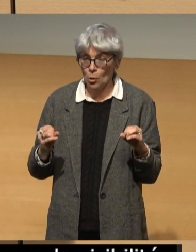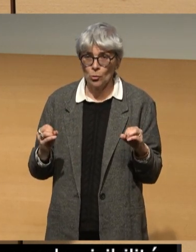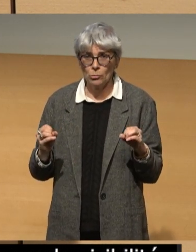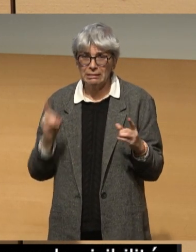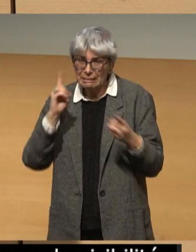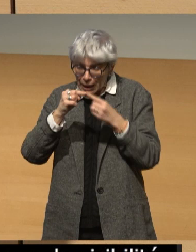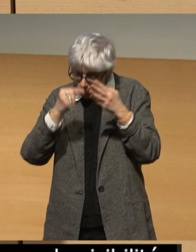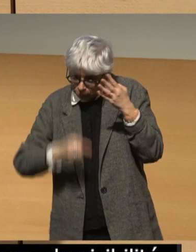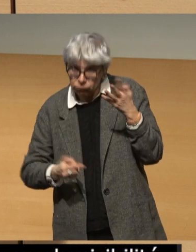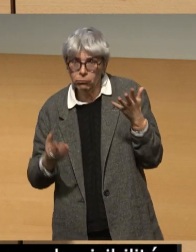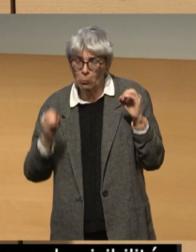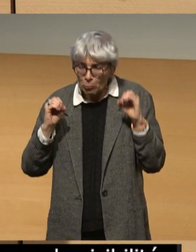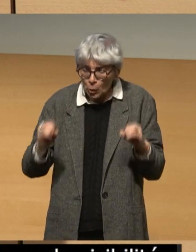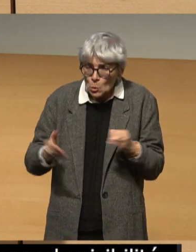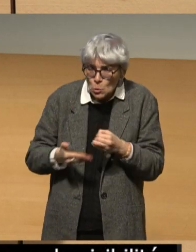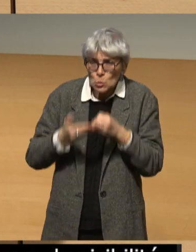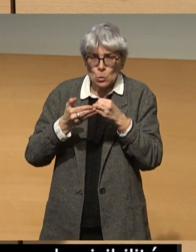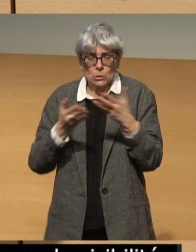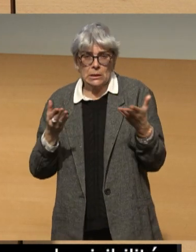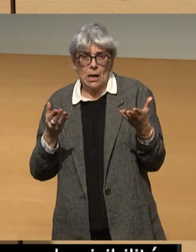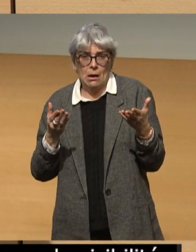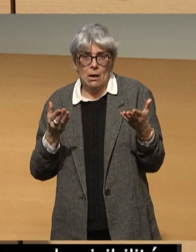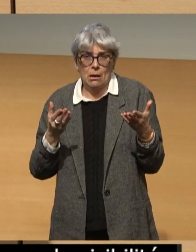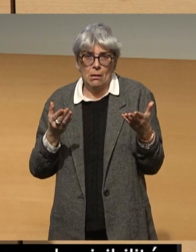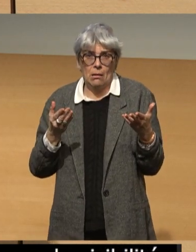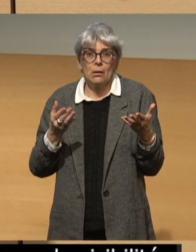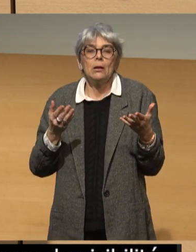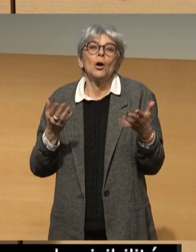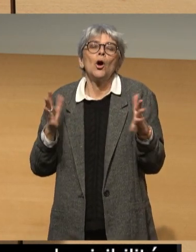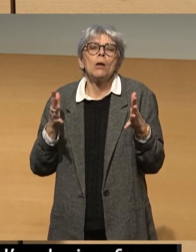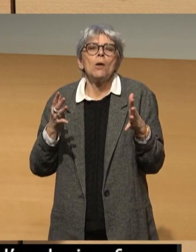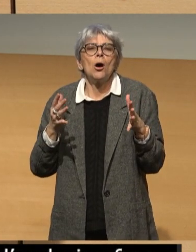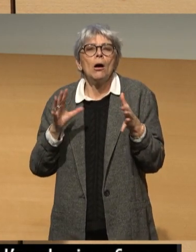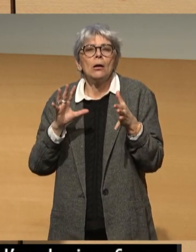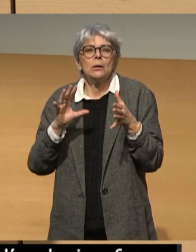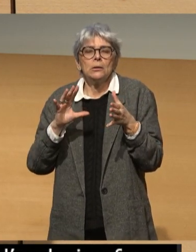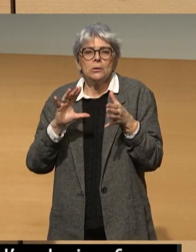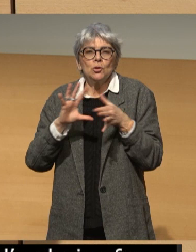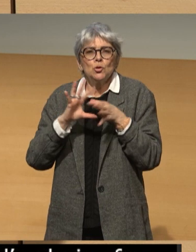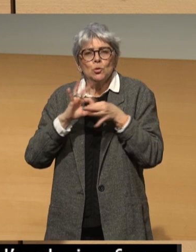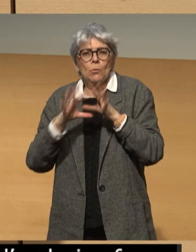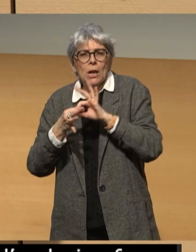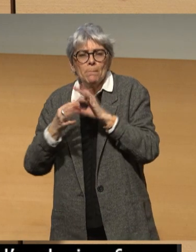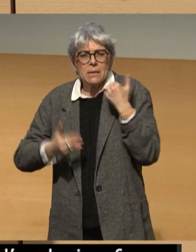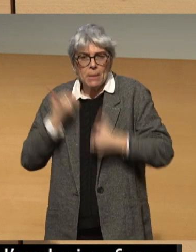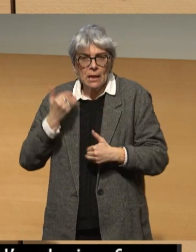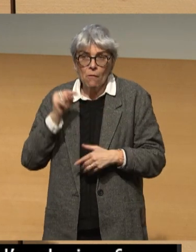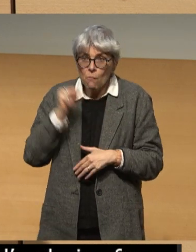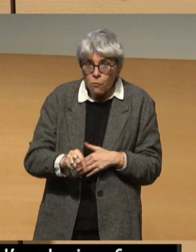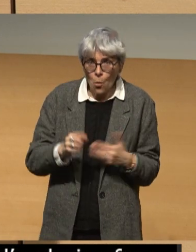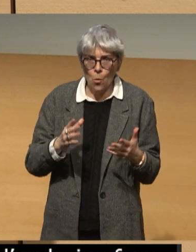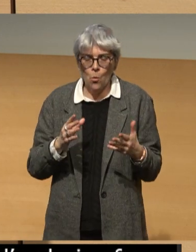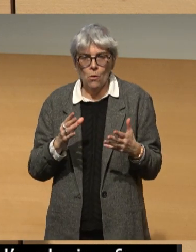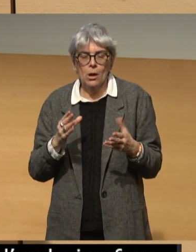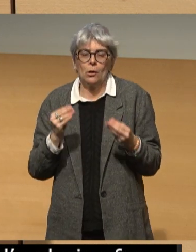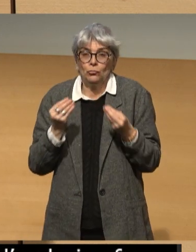ces sujets avec beaucoup d'ambition. Ce sont les Jeux paralympiques de Paris 2024 qui doivent constituer un